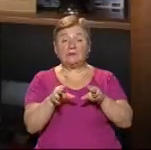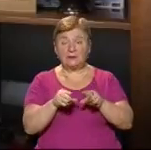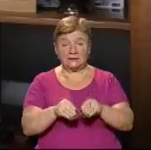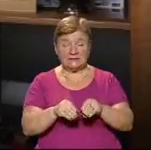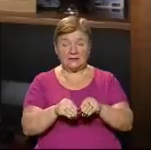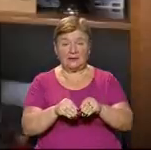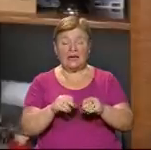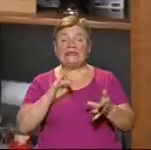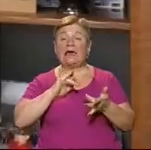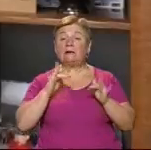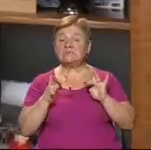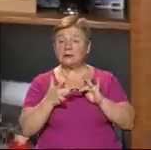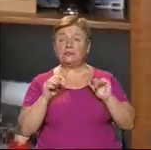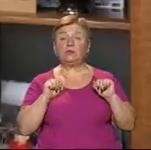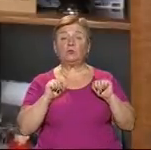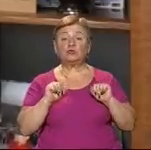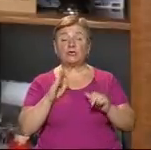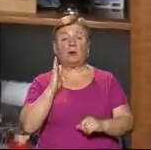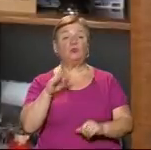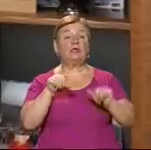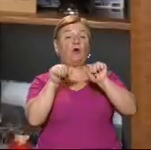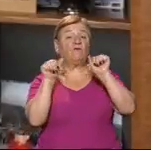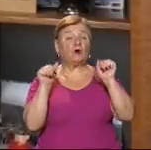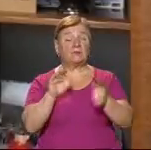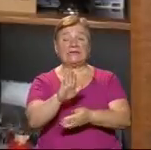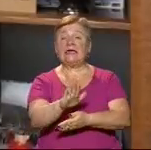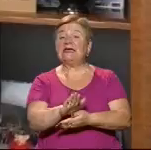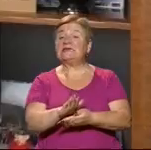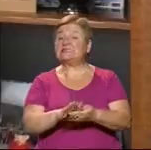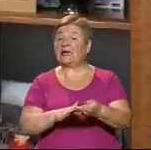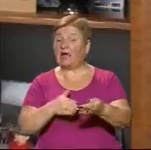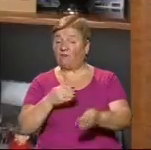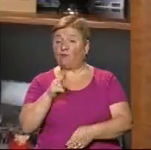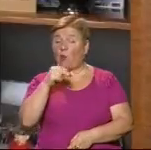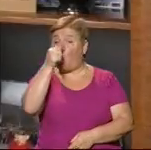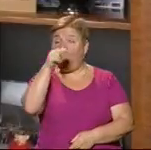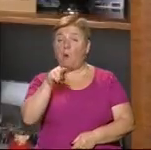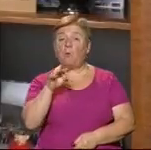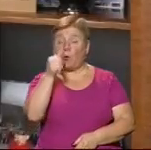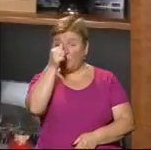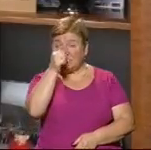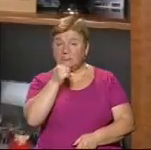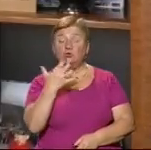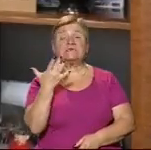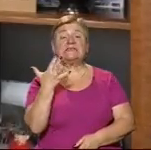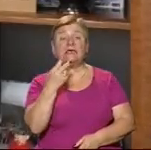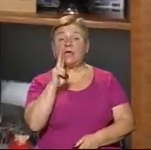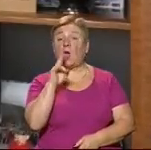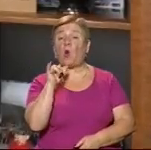На сайті можна буде оформити заявку помісячну, скільки кубів газу хоче